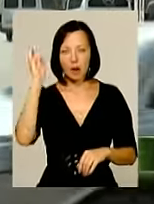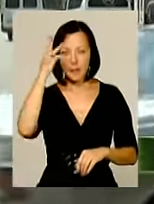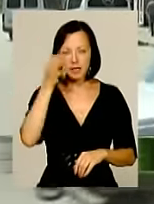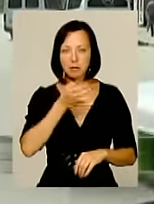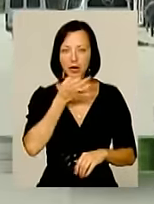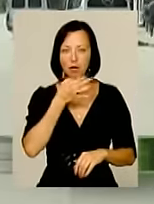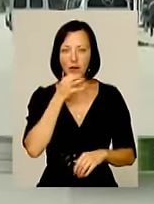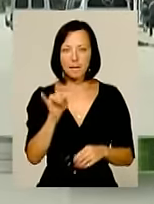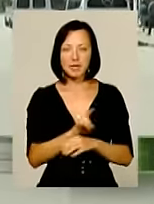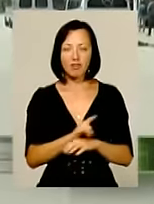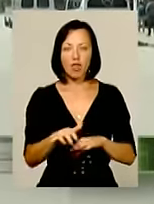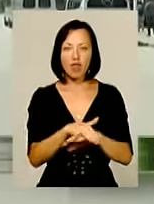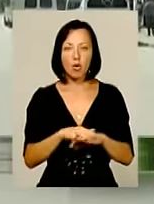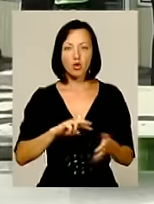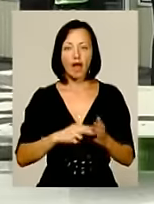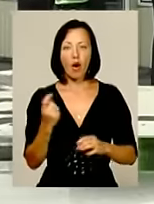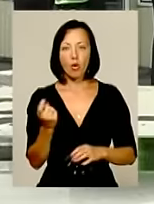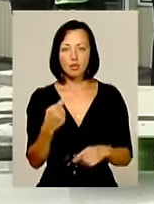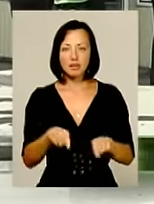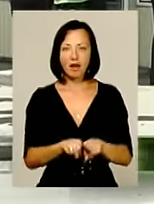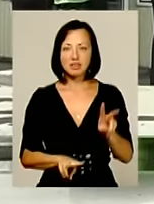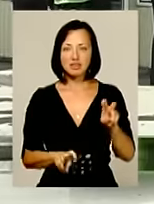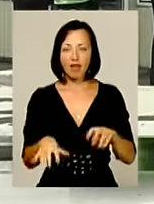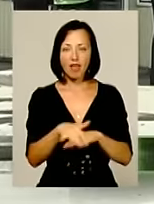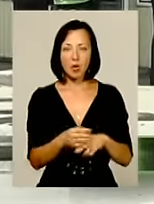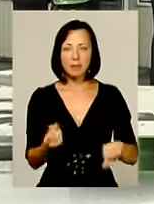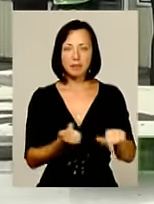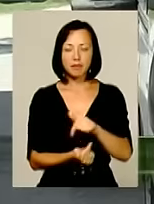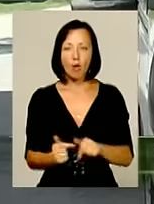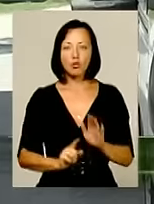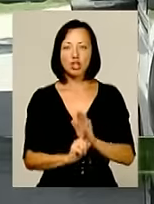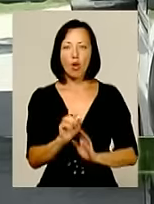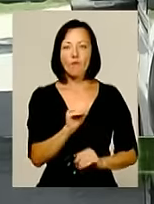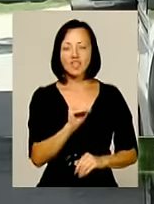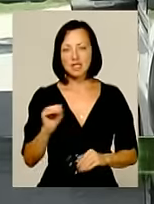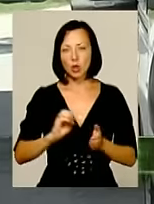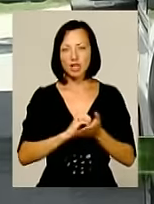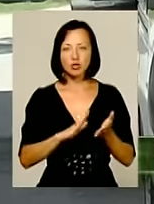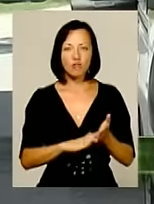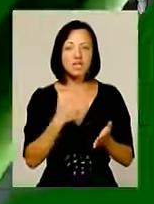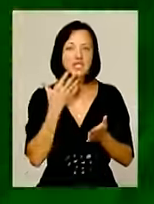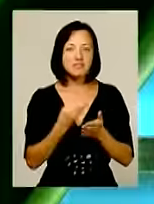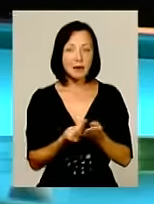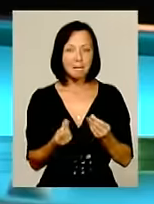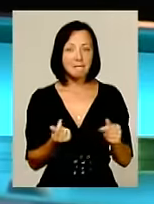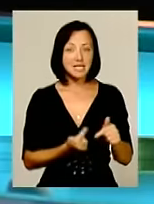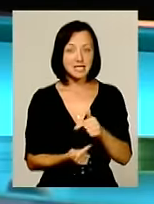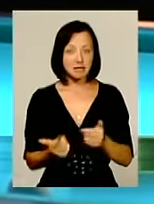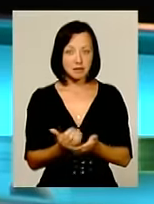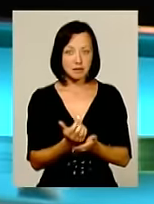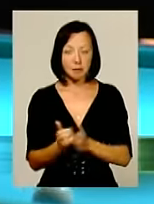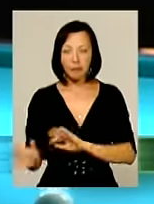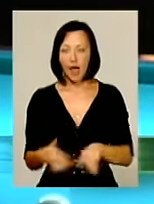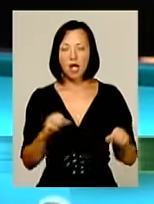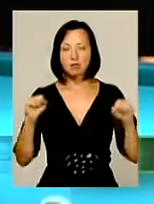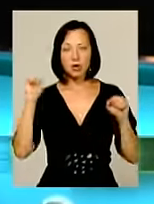прихильників псевдонародної економіки. Так звані народні підприємці почали офіційно реєструвати свій бізнес. Спорт